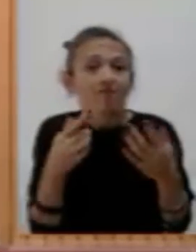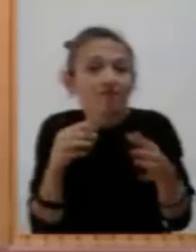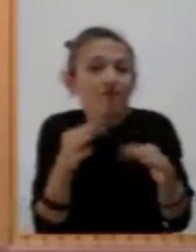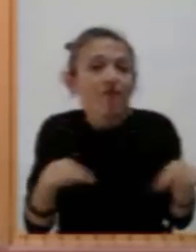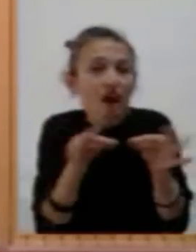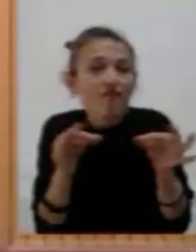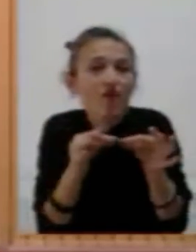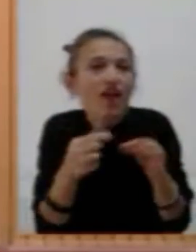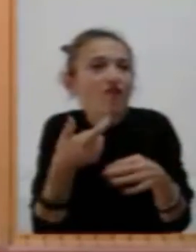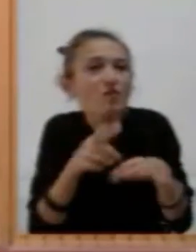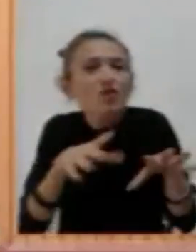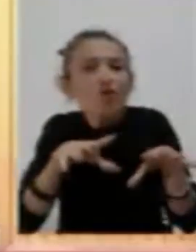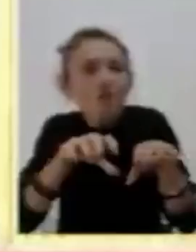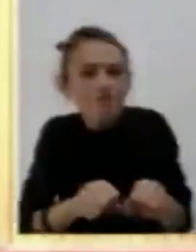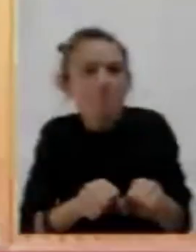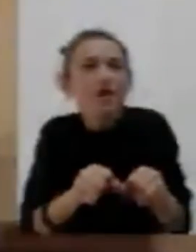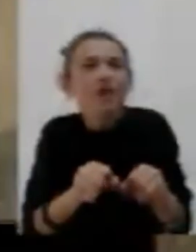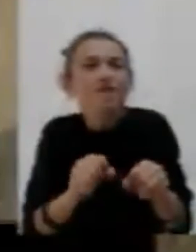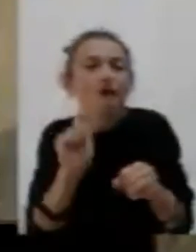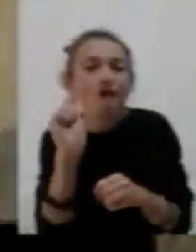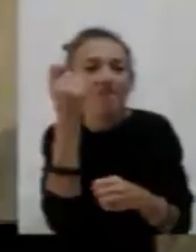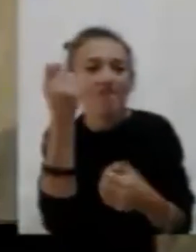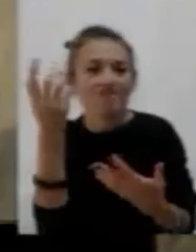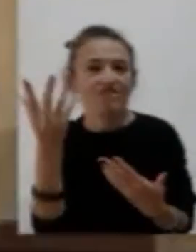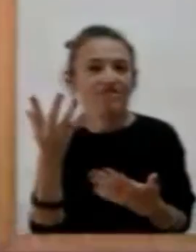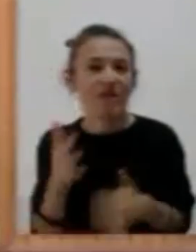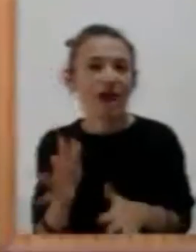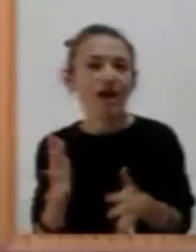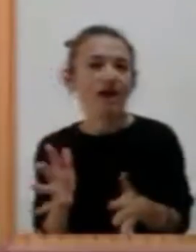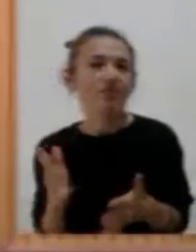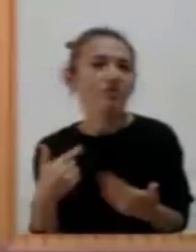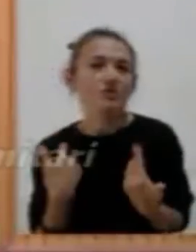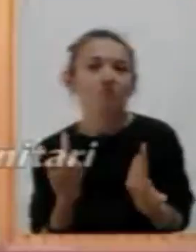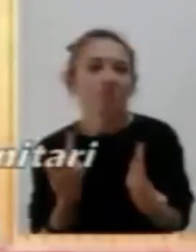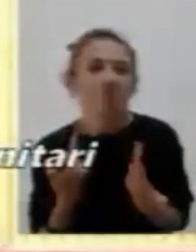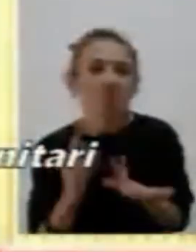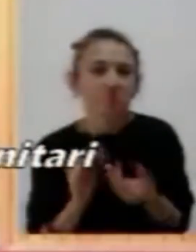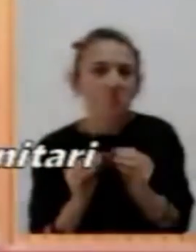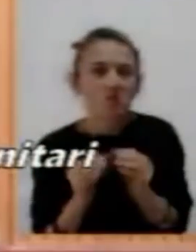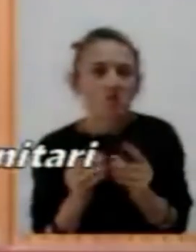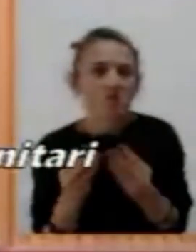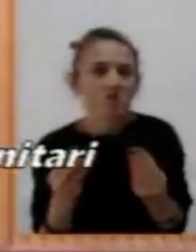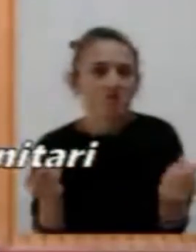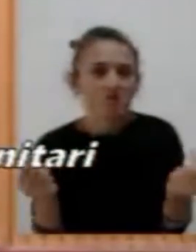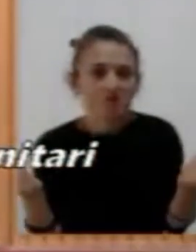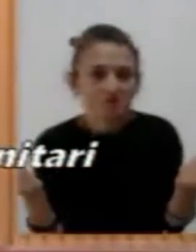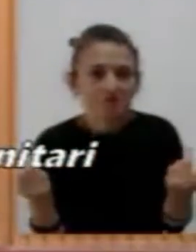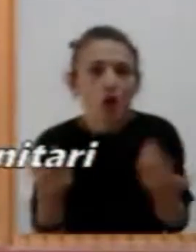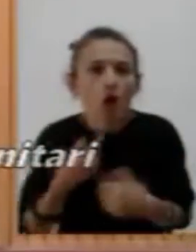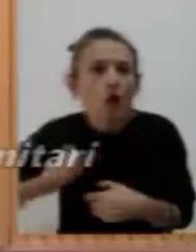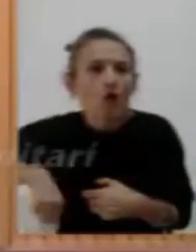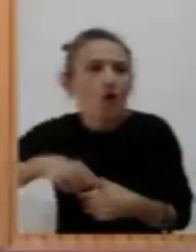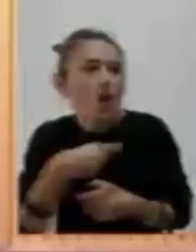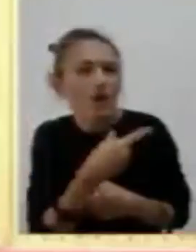io ritengo che sia sostanzialmente superata in quanto assolta, non siamo contrari all'impegnativa in quanto abbiamo assolto a questa